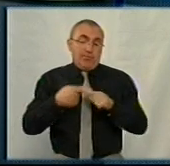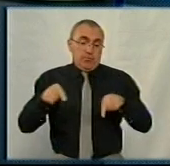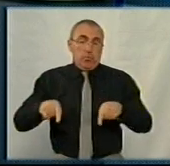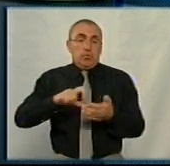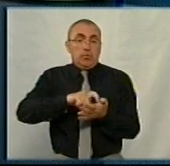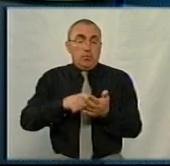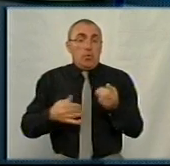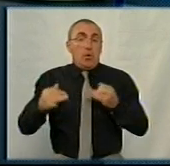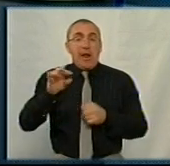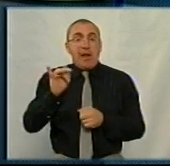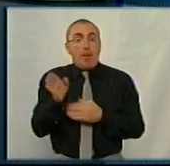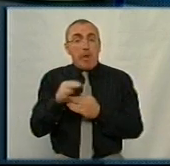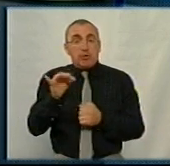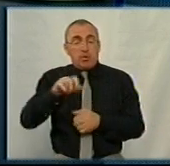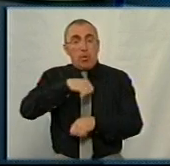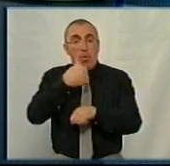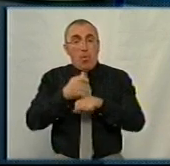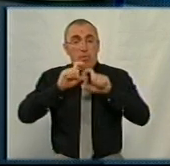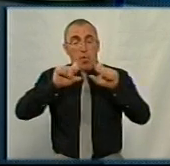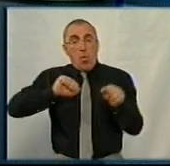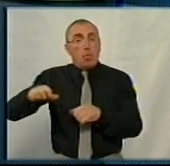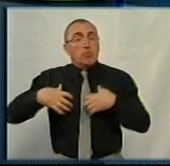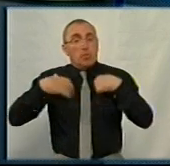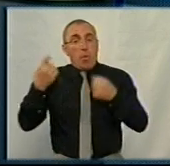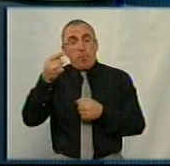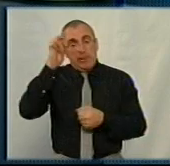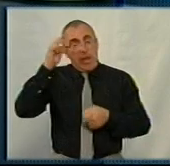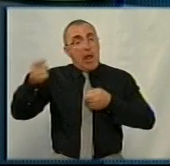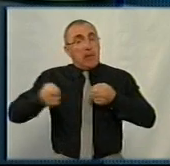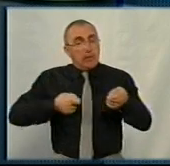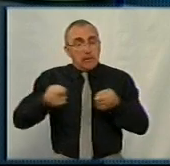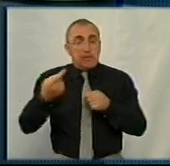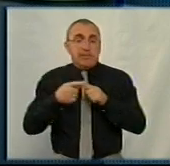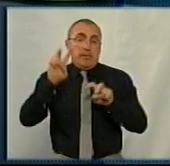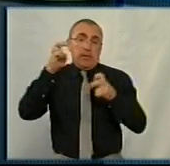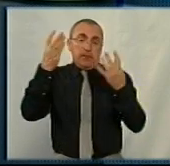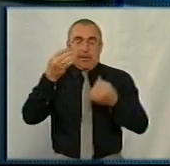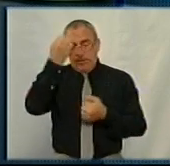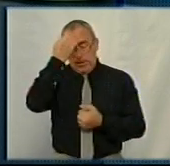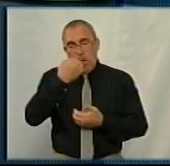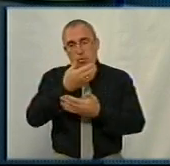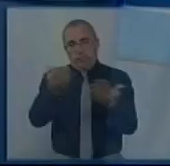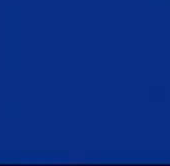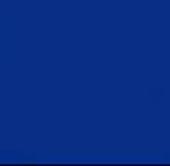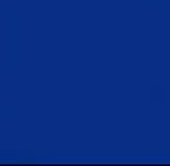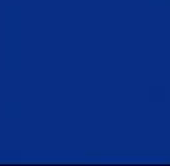У нас сьогодні був Олег Рибальченко, голова Департаменту охорони здоров'я, облдержадміністрації. Це була тема дня. Дякую, що дивилися.